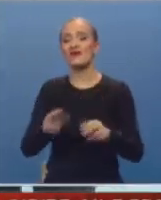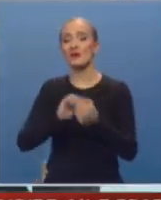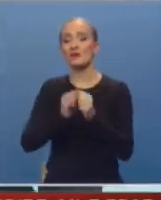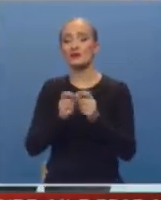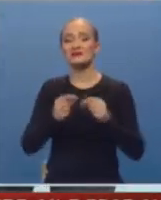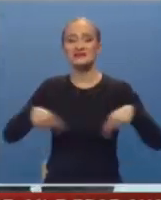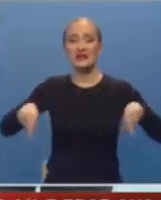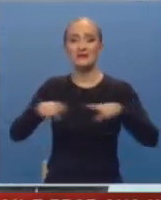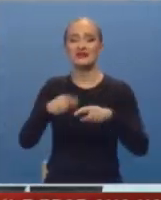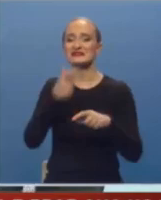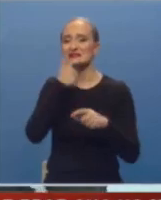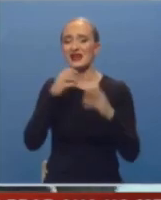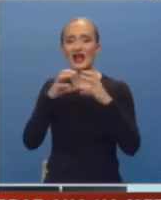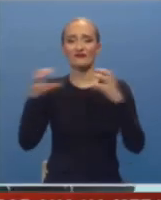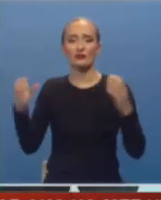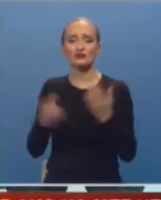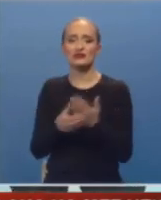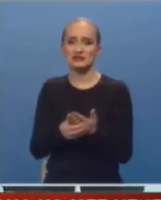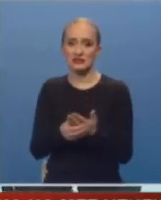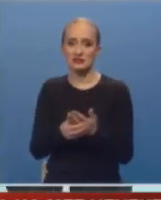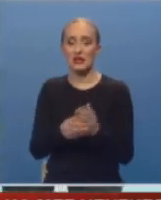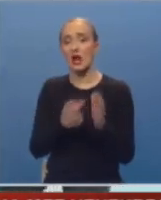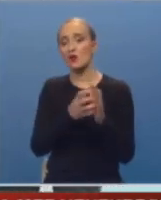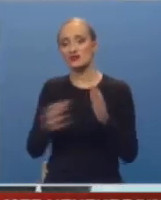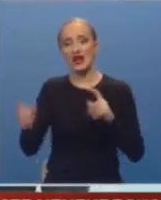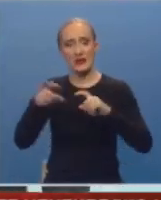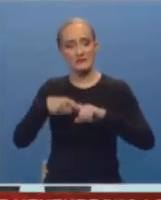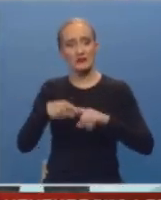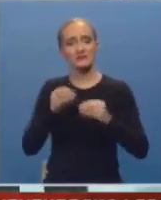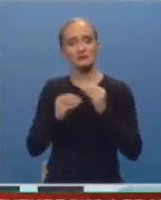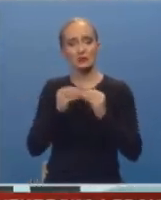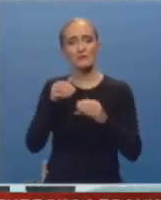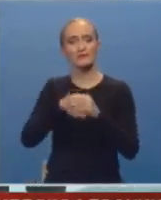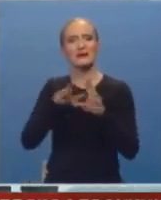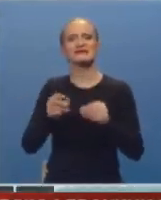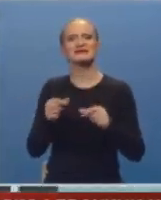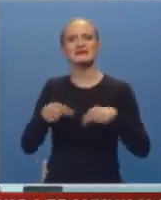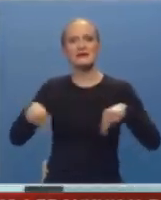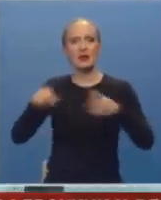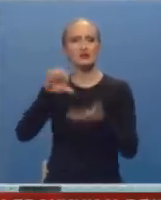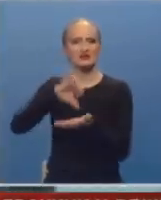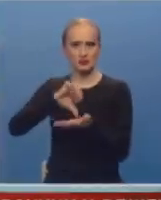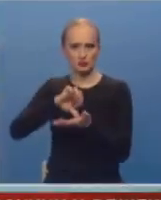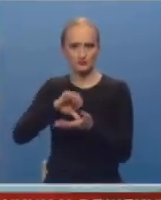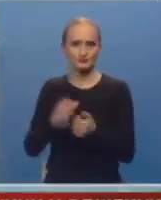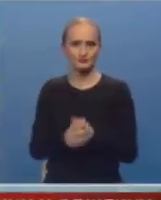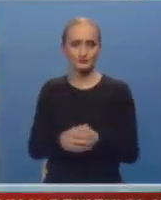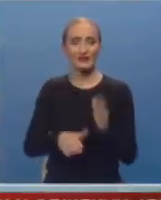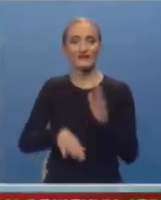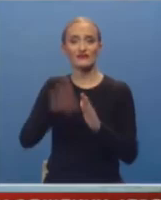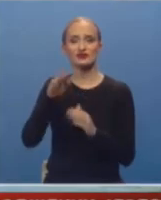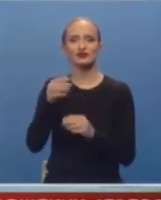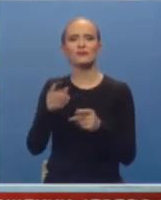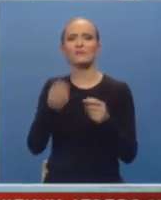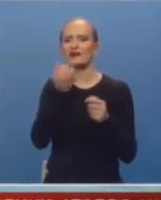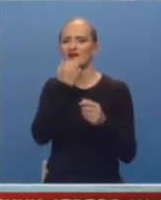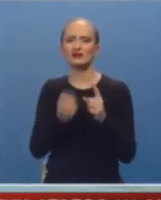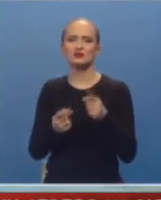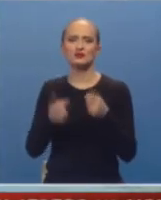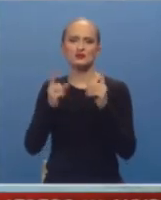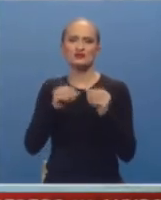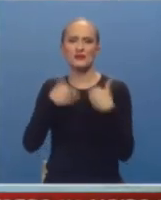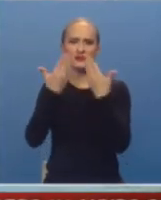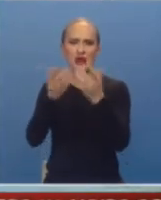za zemlješte stare autobuske stanice, a u daljem predmetu spora nalaze se i parcele u centru. Višiprivredni sud zemljište je ranije